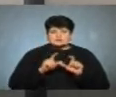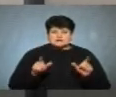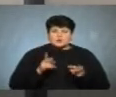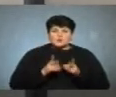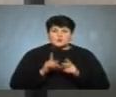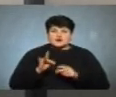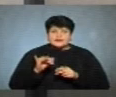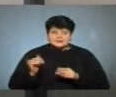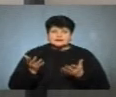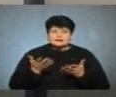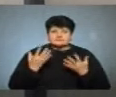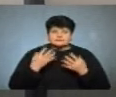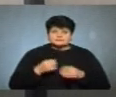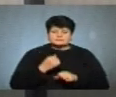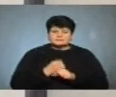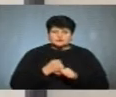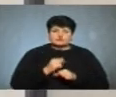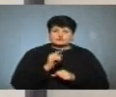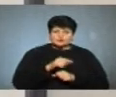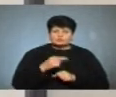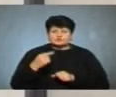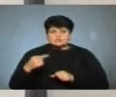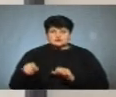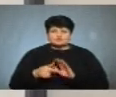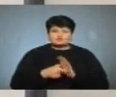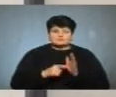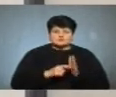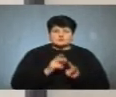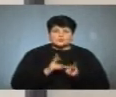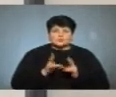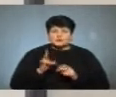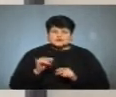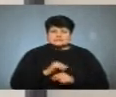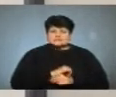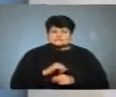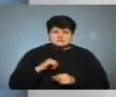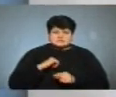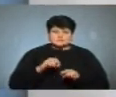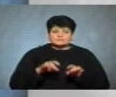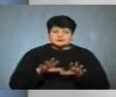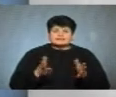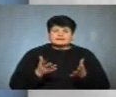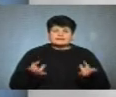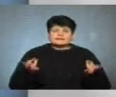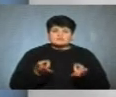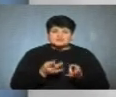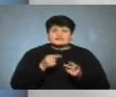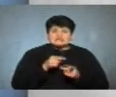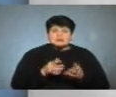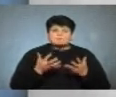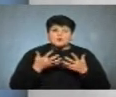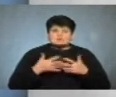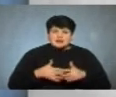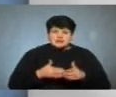кухарі, які працюють у тому чи іншому приміщенні, кухні, самостійно визначали, яке необхідне їм обладнання.